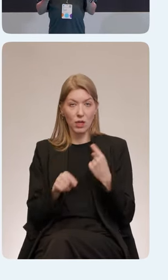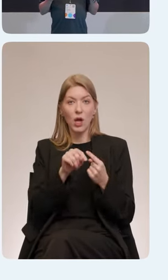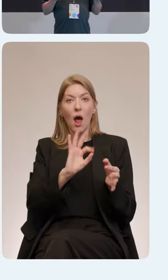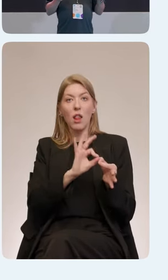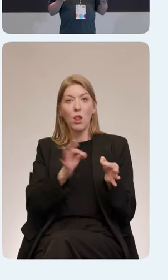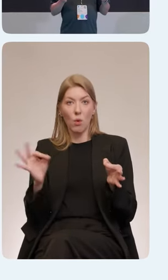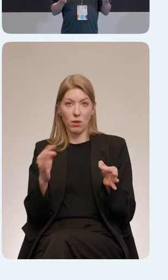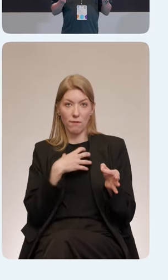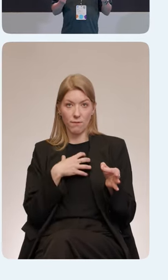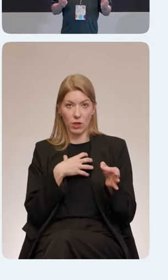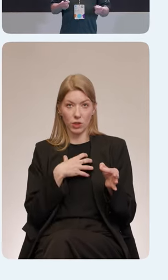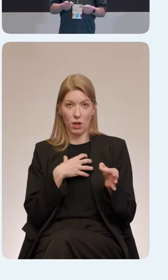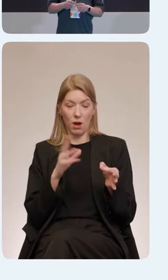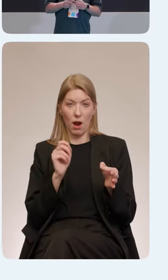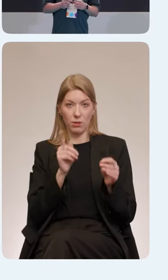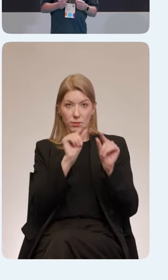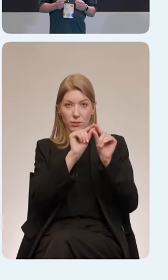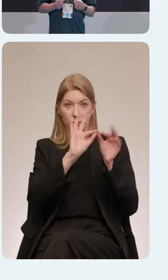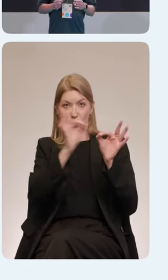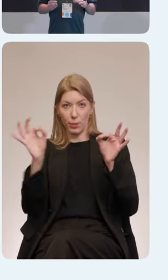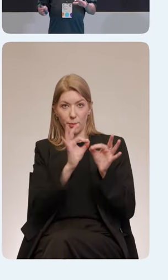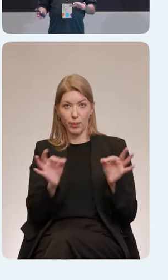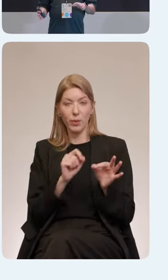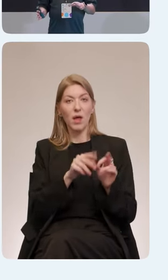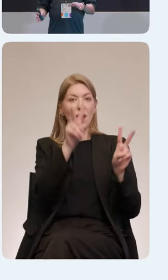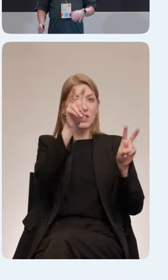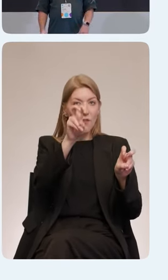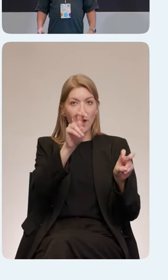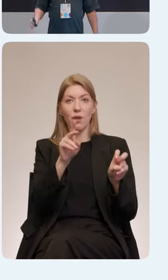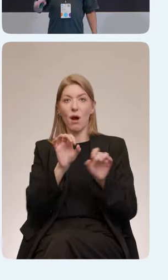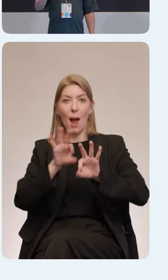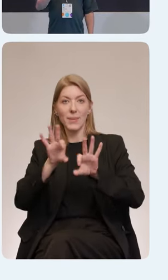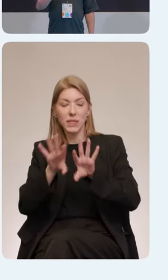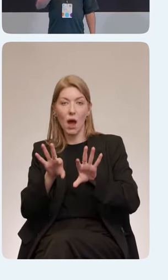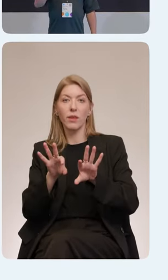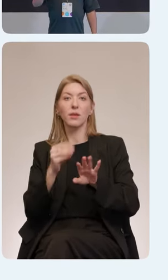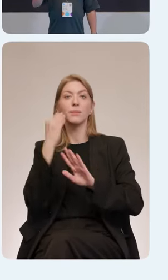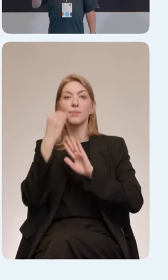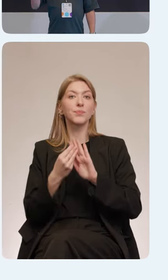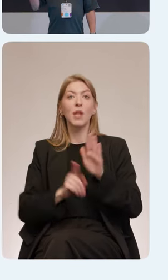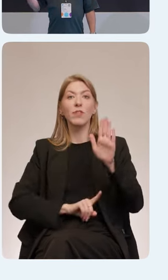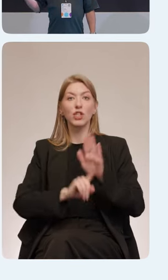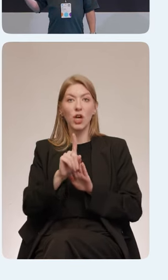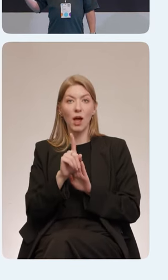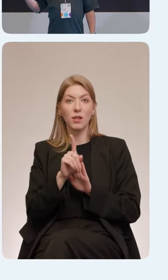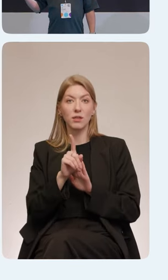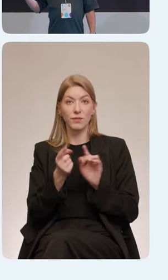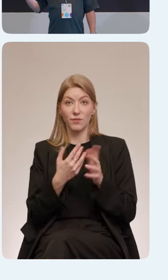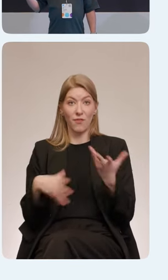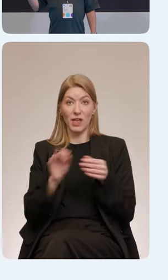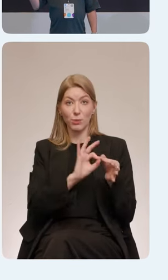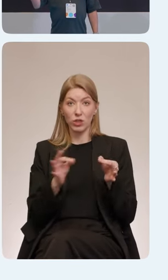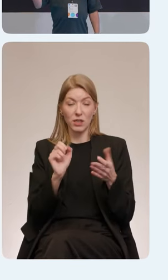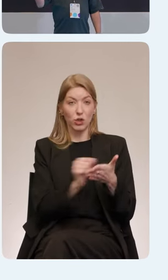выполняет какой-то элемент на экране, ей важно название и какое-то описание. То есть, сначала этот весь процесс идет до